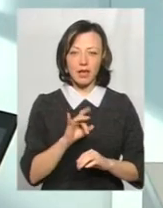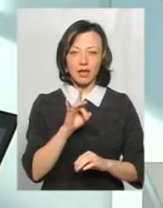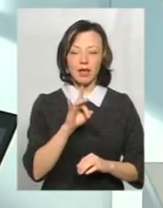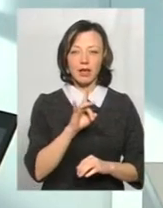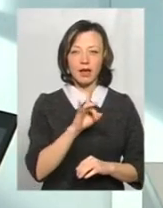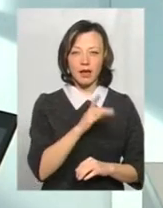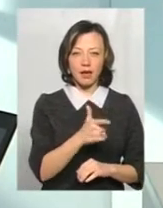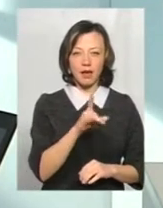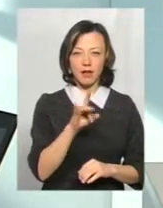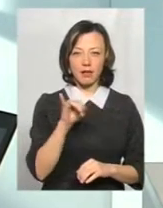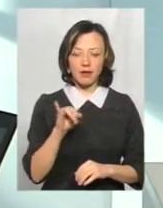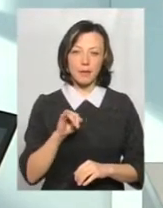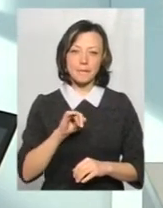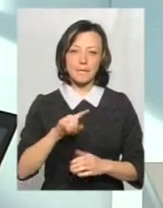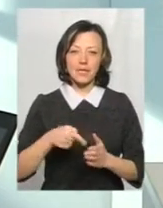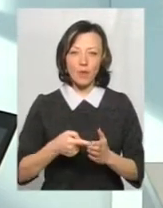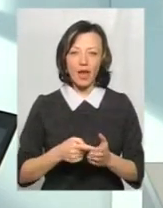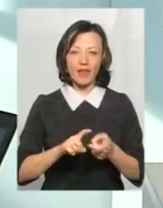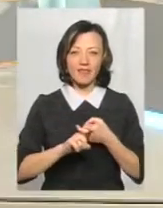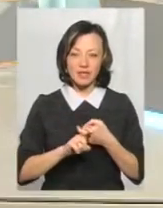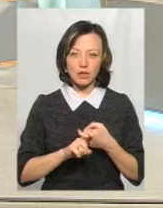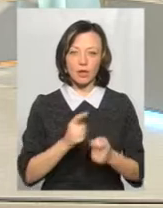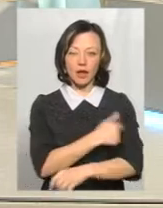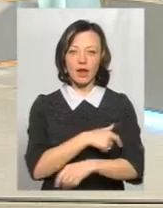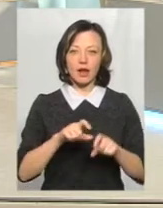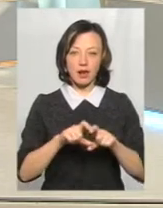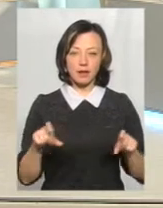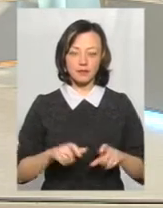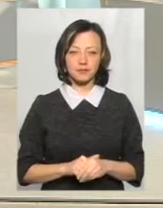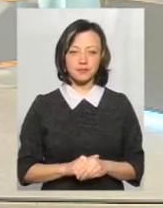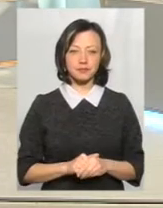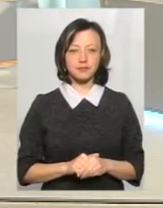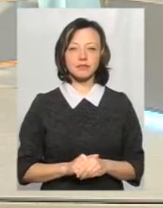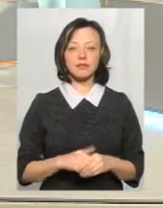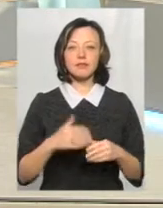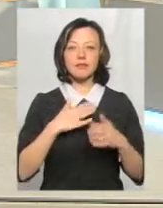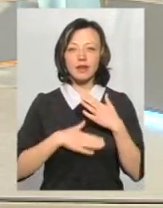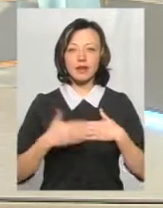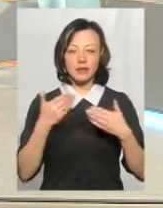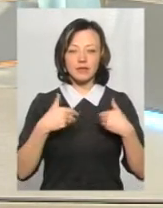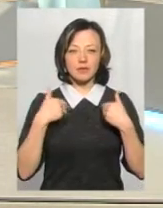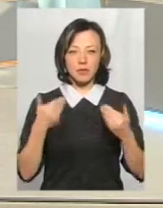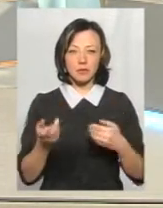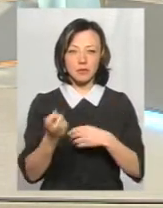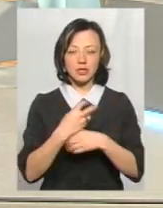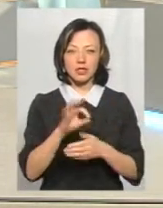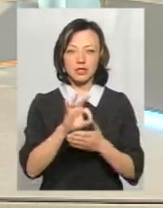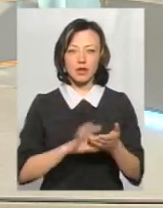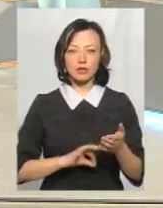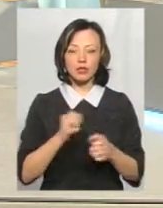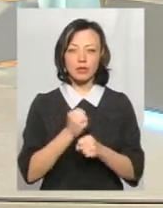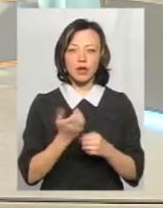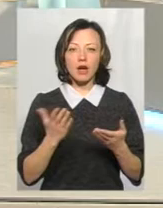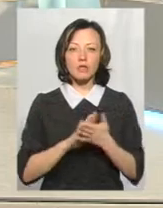захворювань Хмельницької міської інфекційної лікарні. Рада вас вітати у цій студії. І оскільки ви до нас прийшли, я знаю, одразу з роботи,